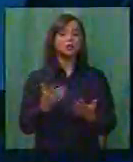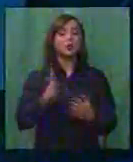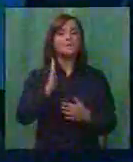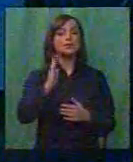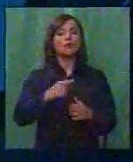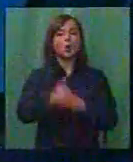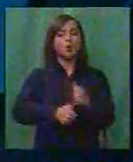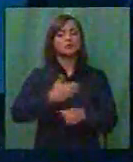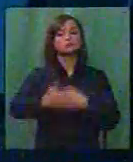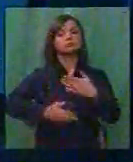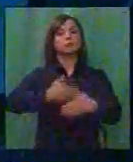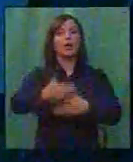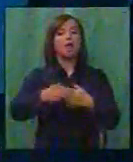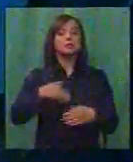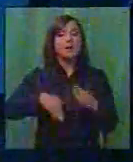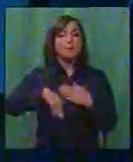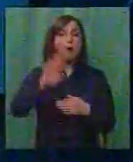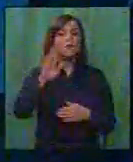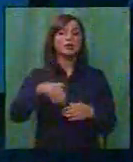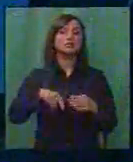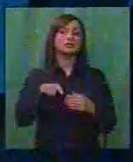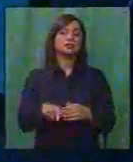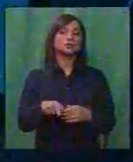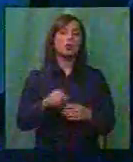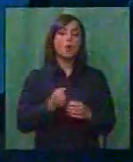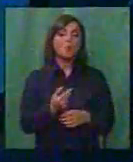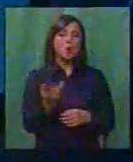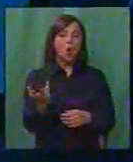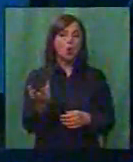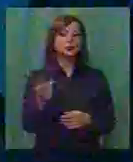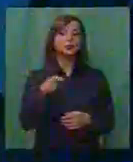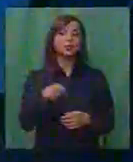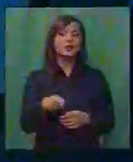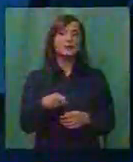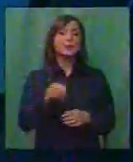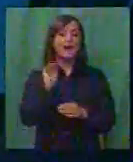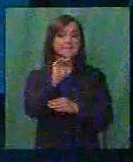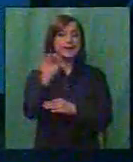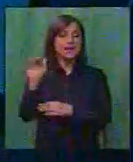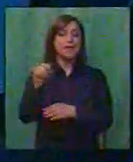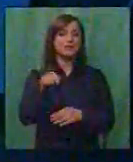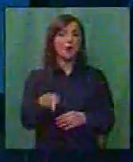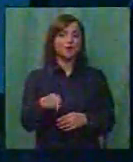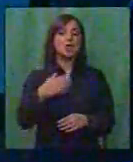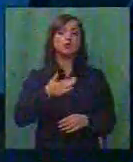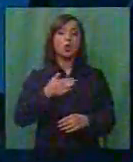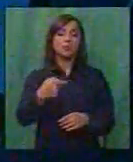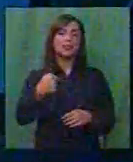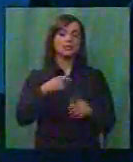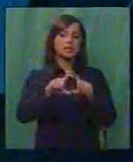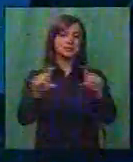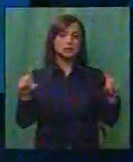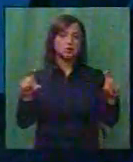минуваат годините, се повеќе се зголемува и бројот на пријави такви до нашата